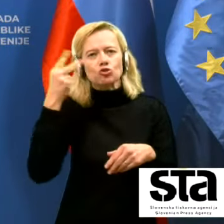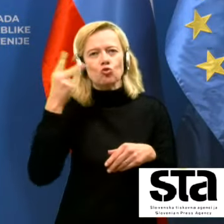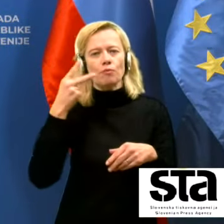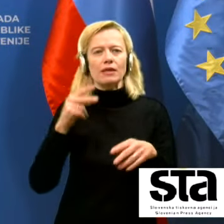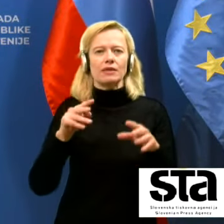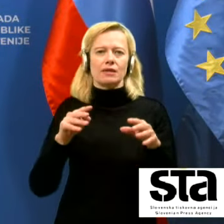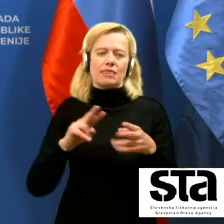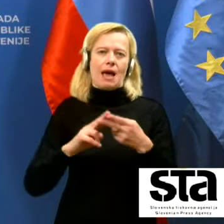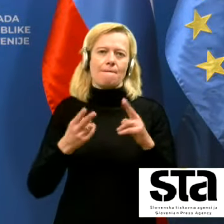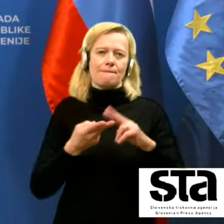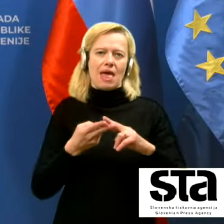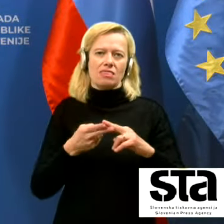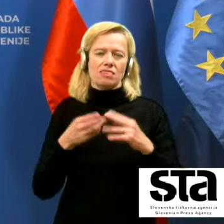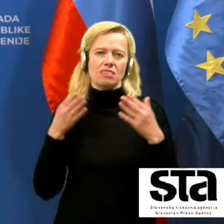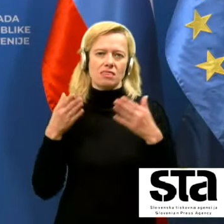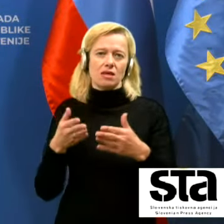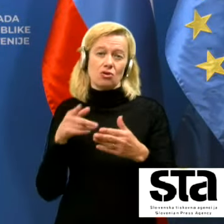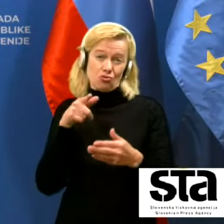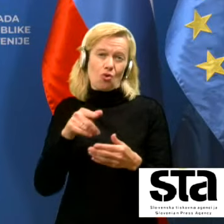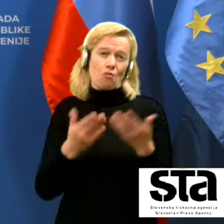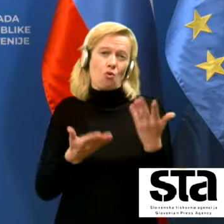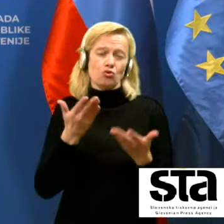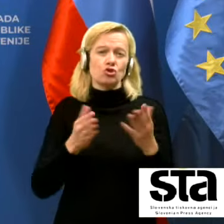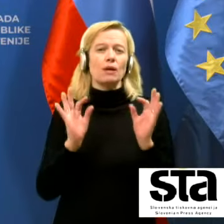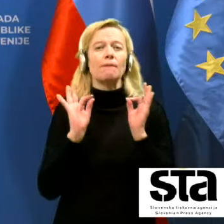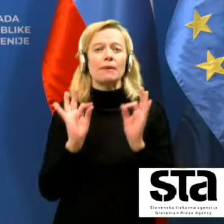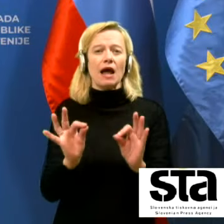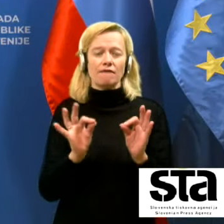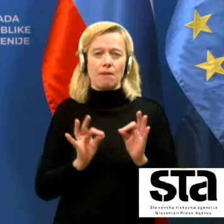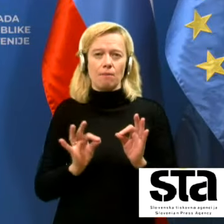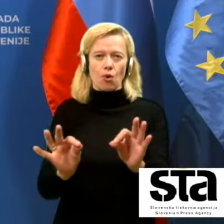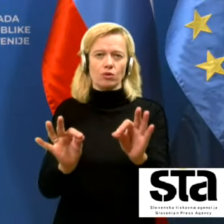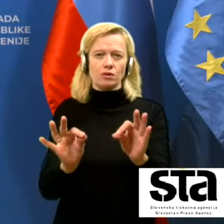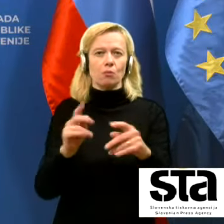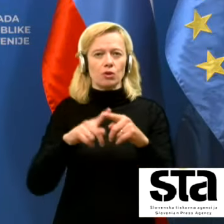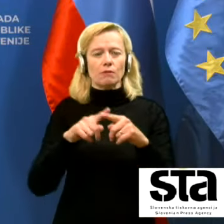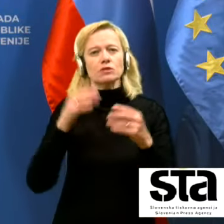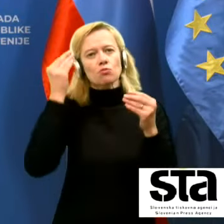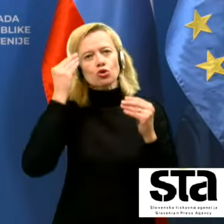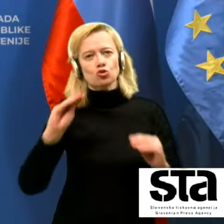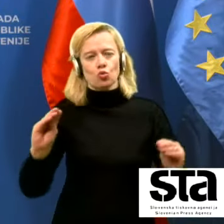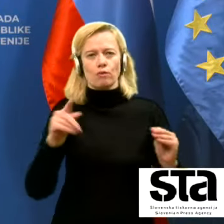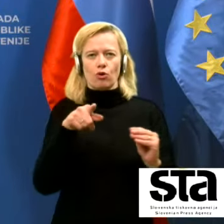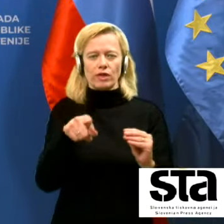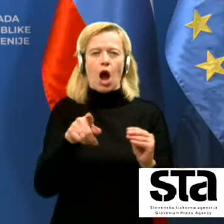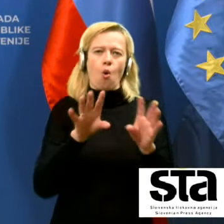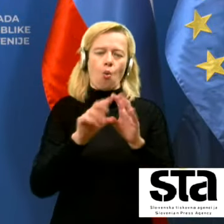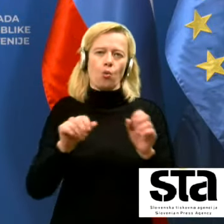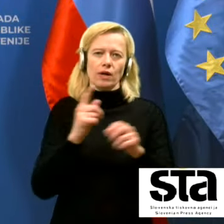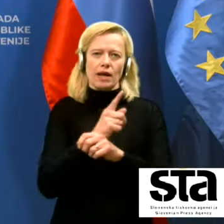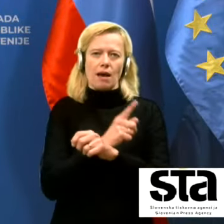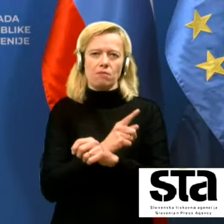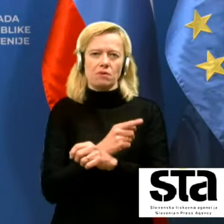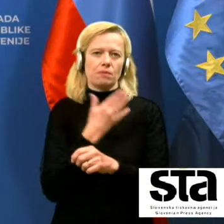verjetno je to tista prava pot, da tak ukrep spoštujemo brez